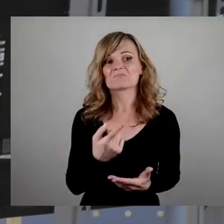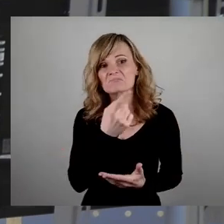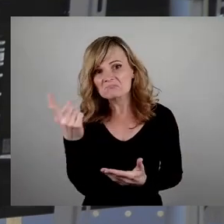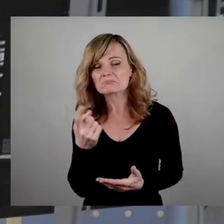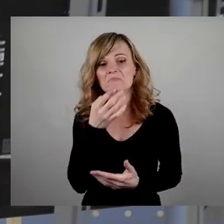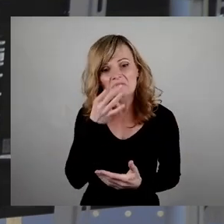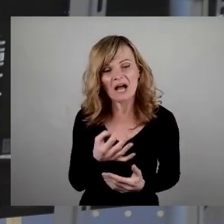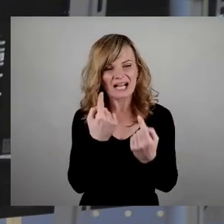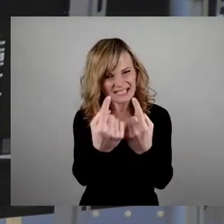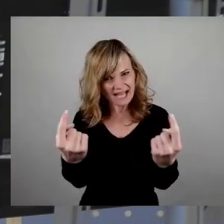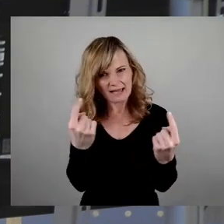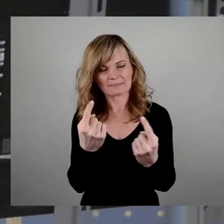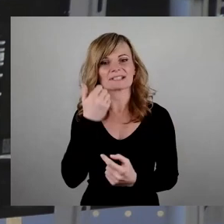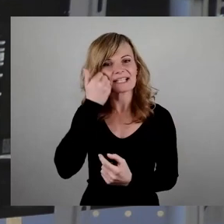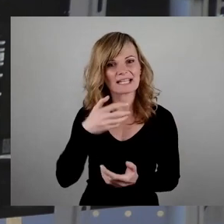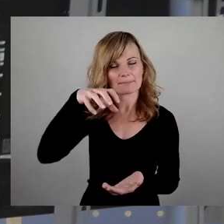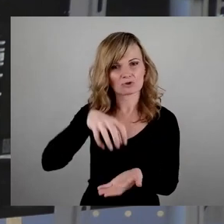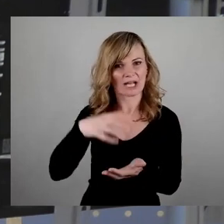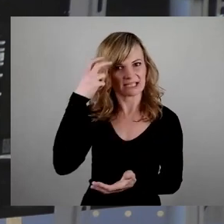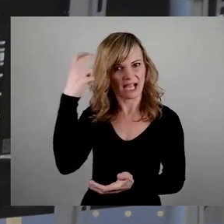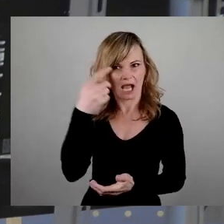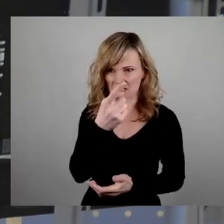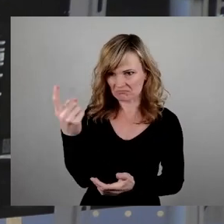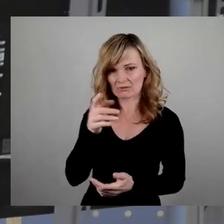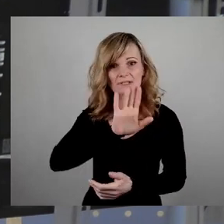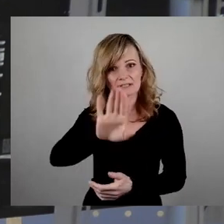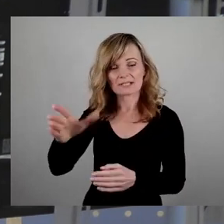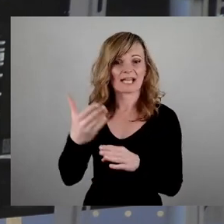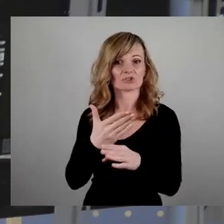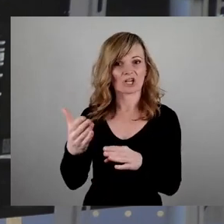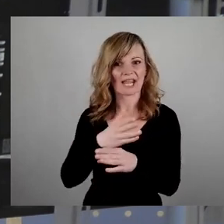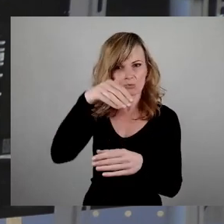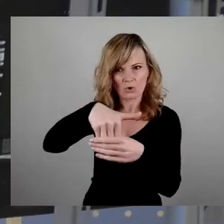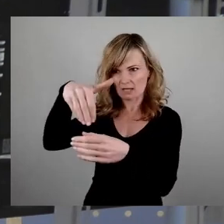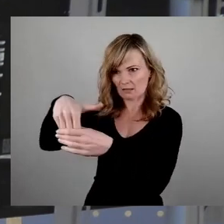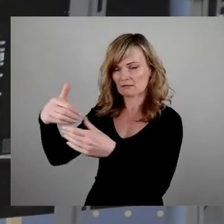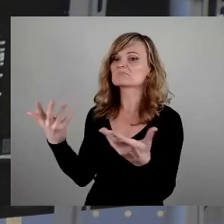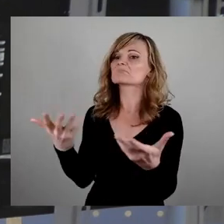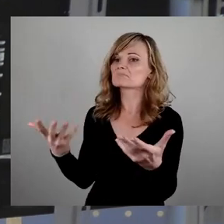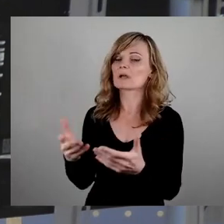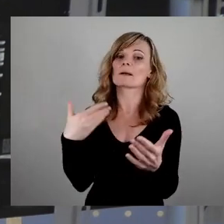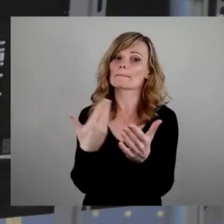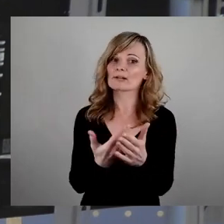selbst, liebe StadträtInnen, in Ihren Entscheidungen. Das betrifft zum Beispiel